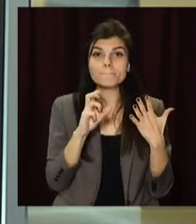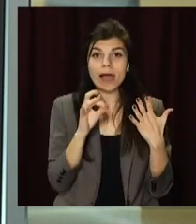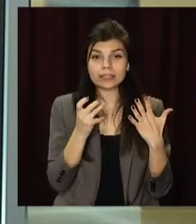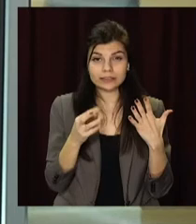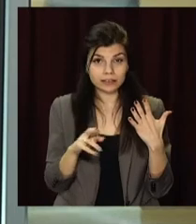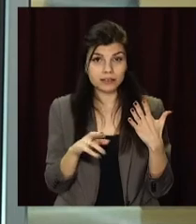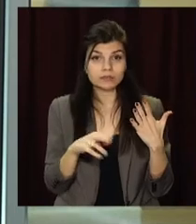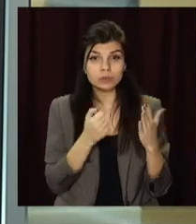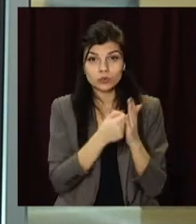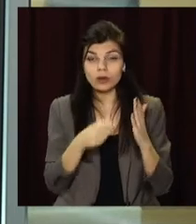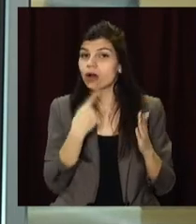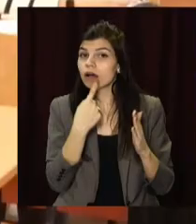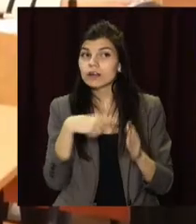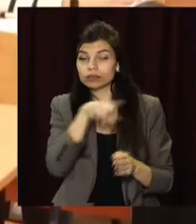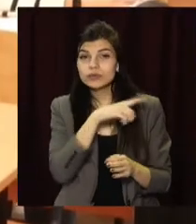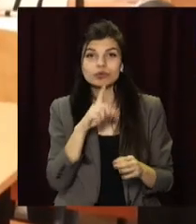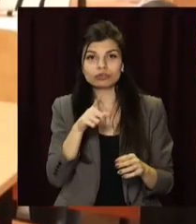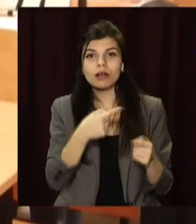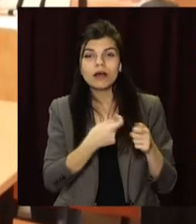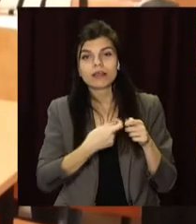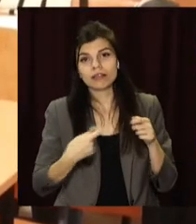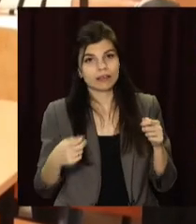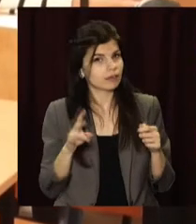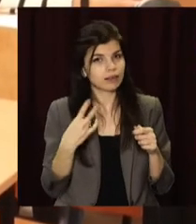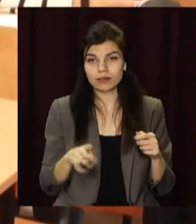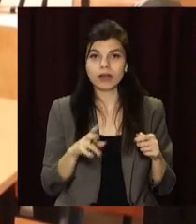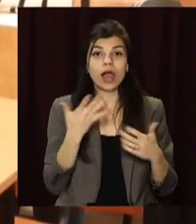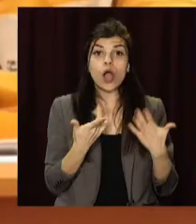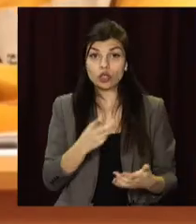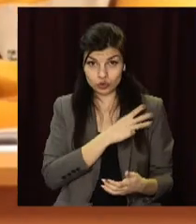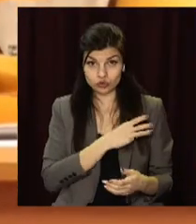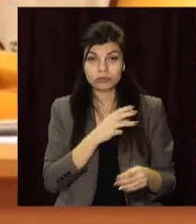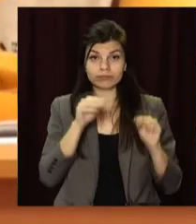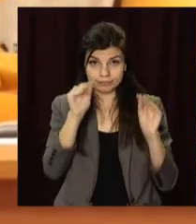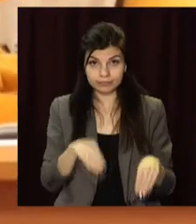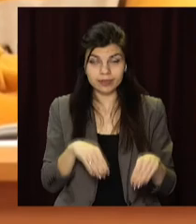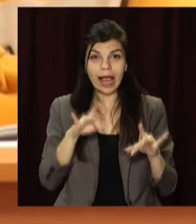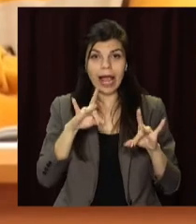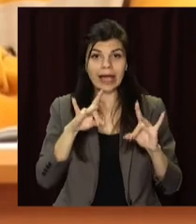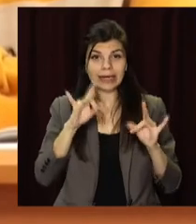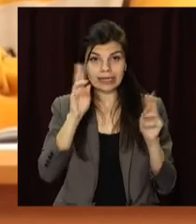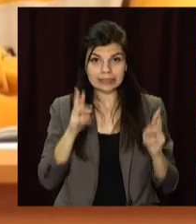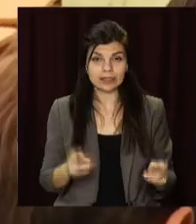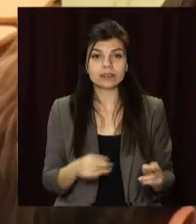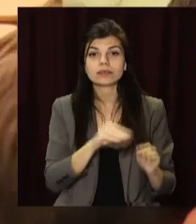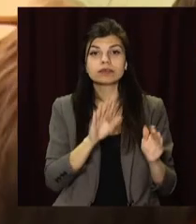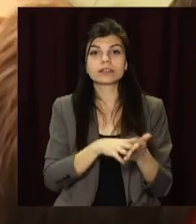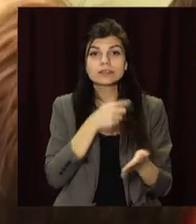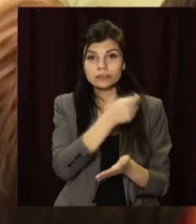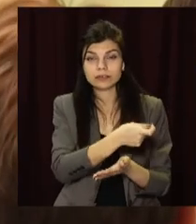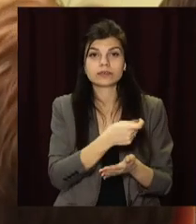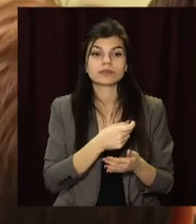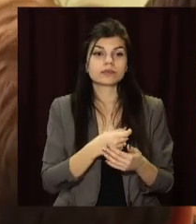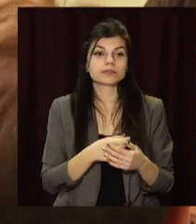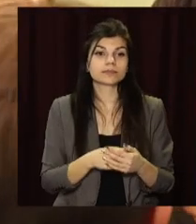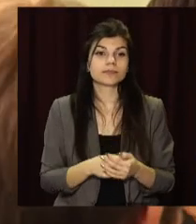з реєстрацією не затягувати, адже додаткової процедури не буде. Учасники незалежного оцінювання мають подати заяву та оформити реєстраційну